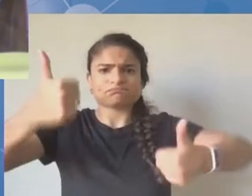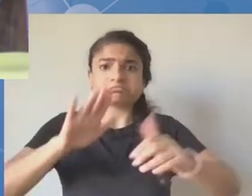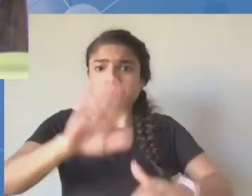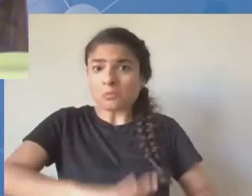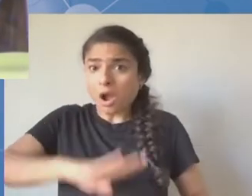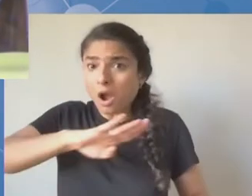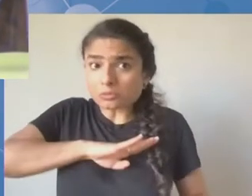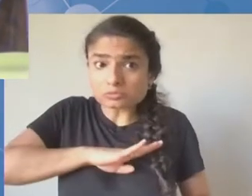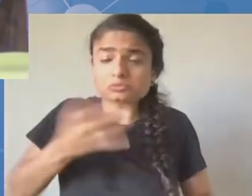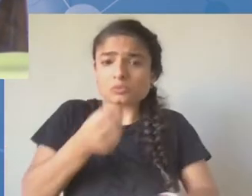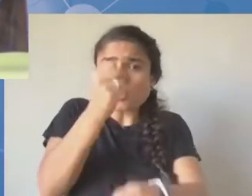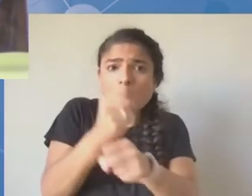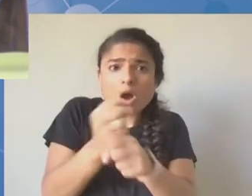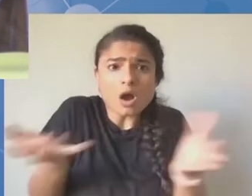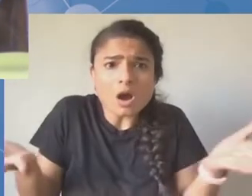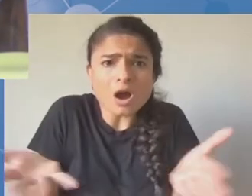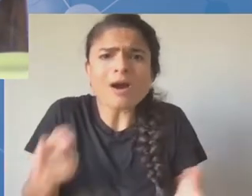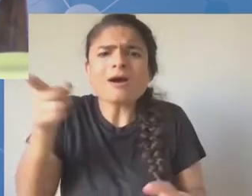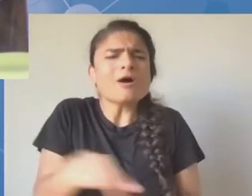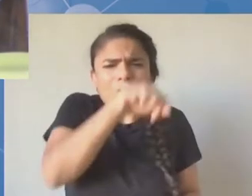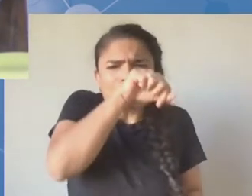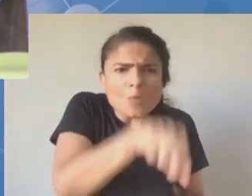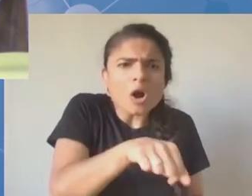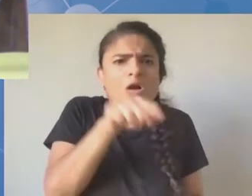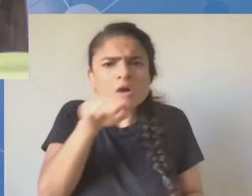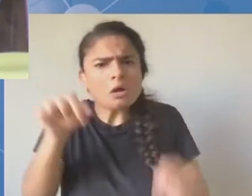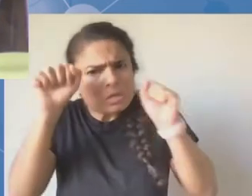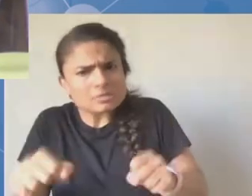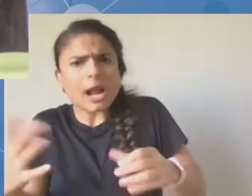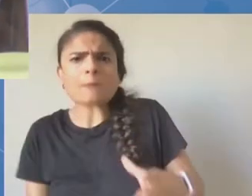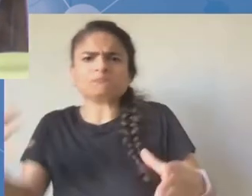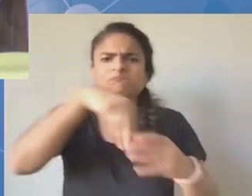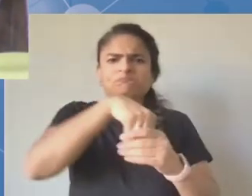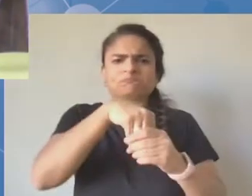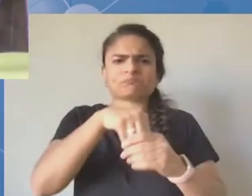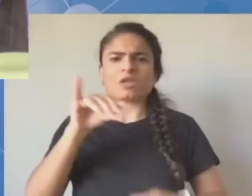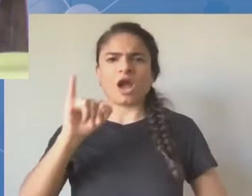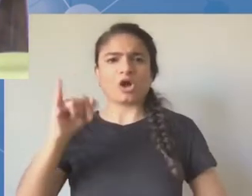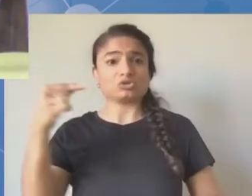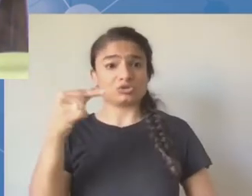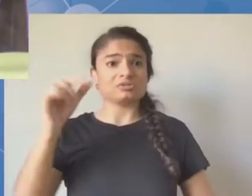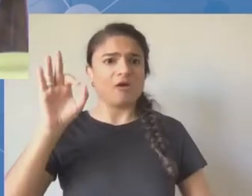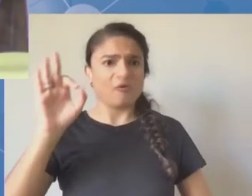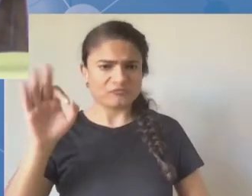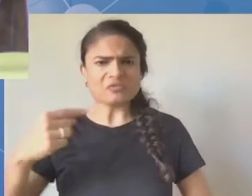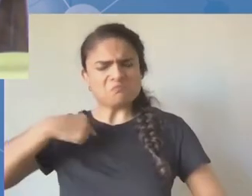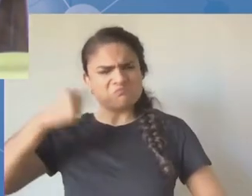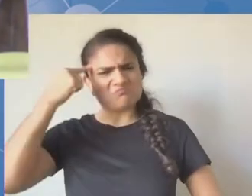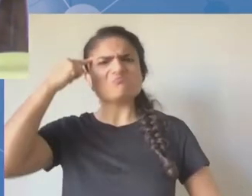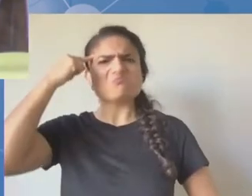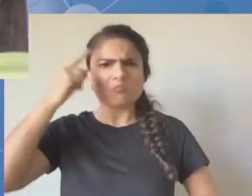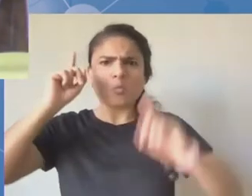powinni coraz bardziej aktywnie uczestniczyć w pracach takich ugrupowań, właśnie jak ugrupowanie, które